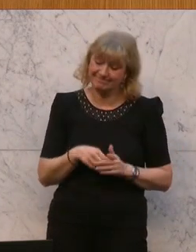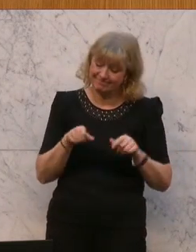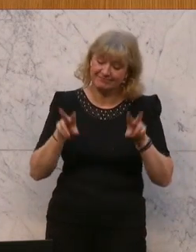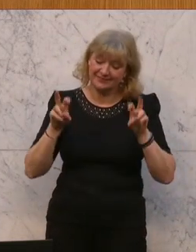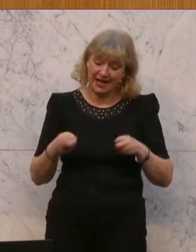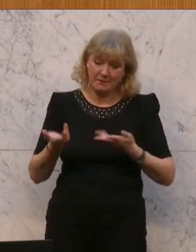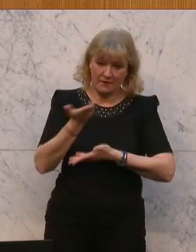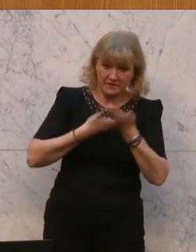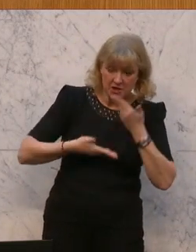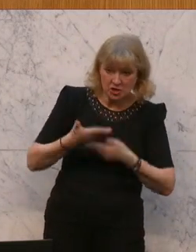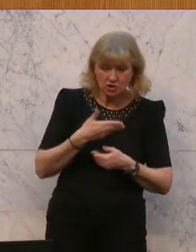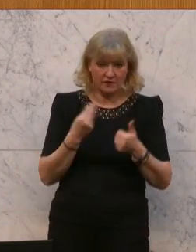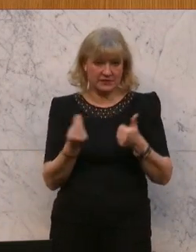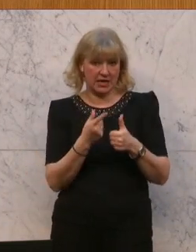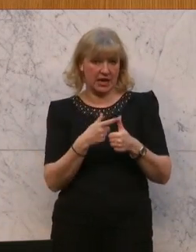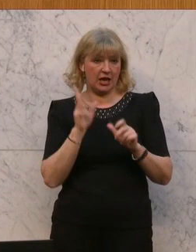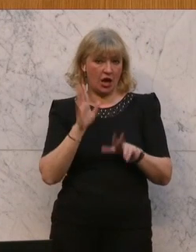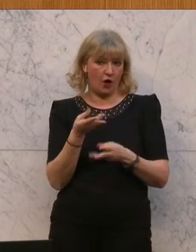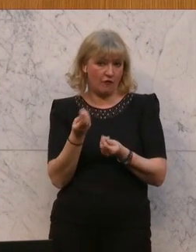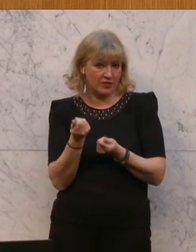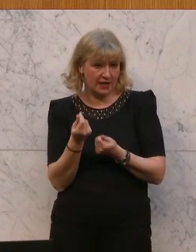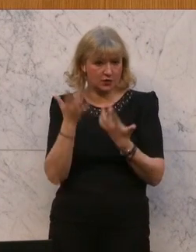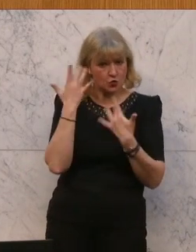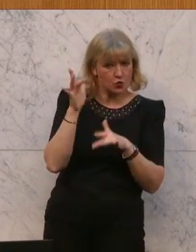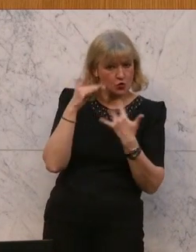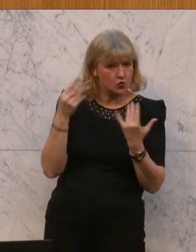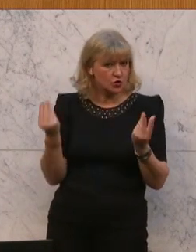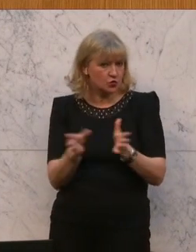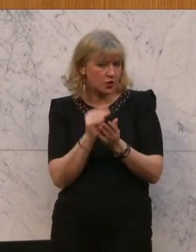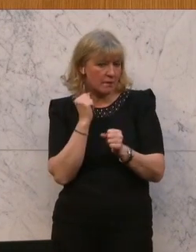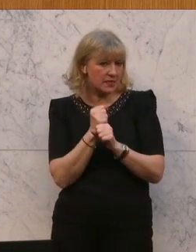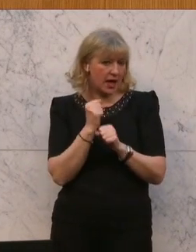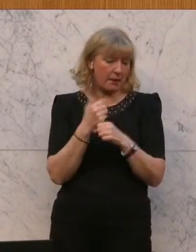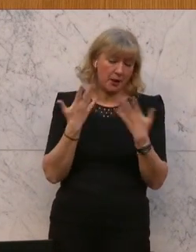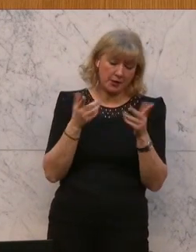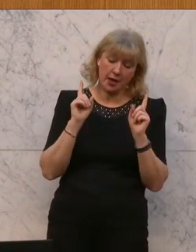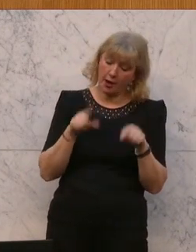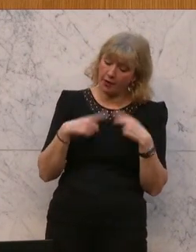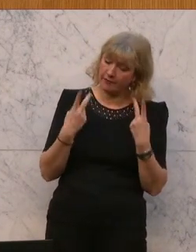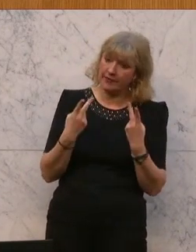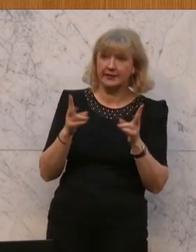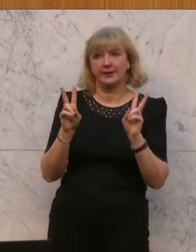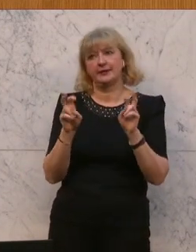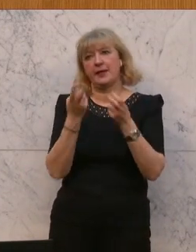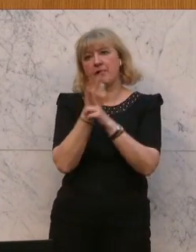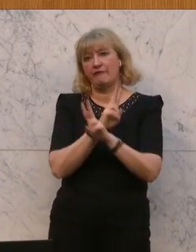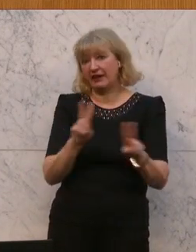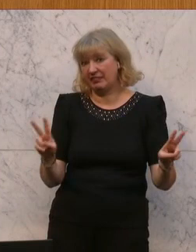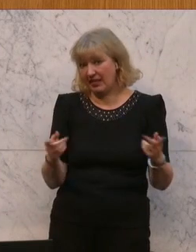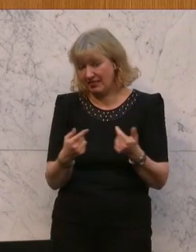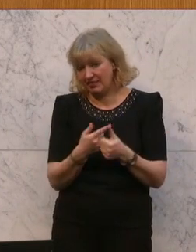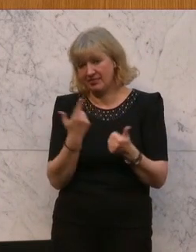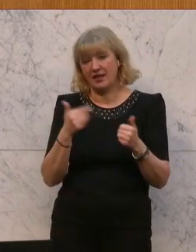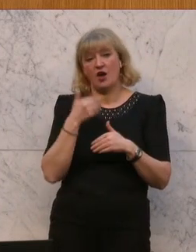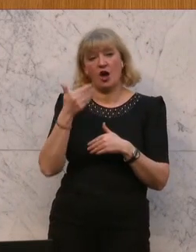der wirtschaftlichen Frage finanzielle, kulturelle Zusammenarbeit insbesondere Fragen des Friedens, der Außen und